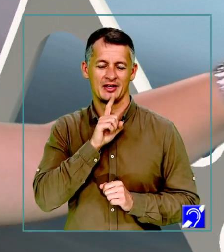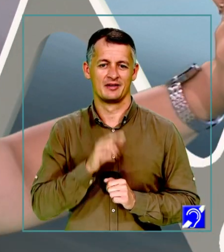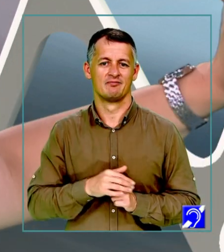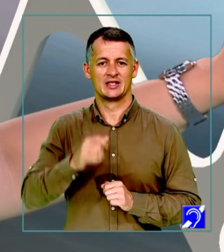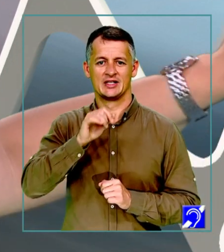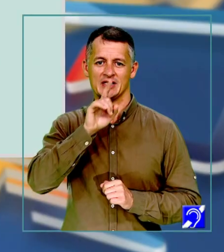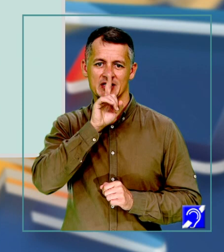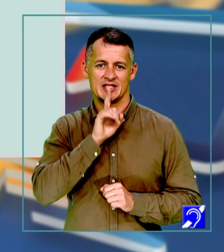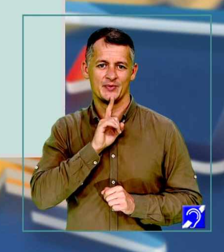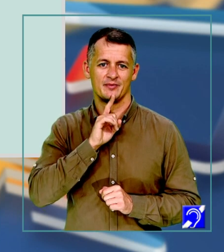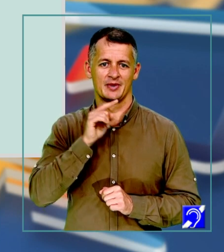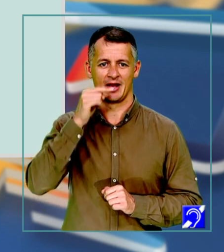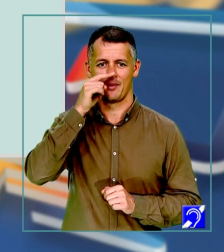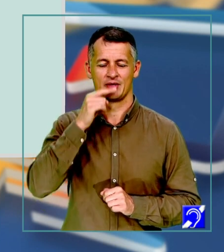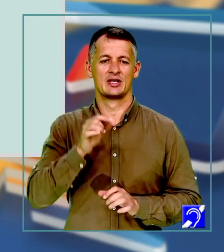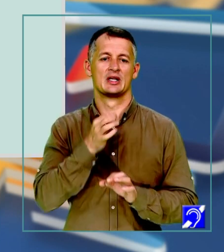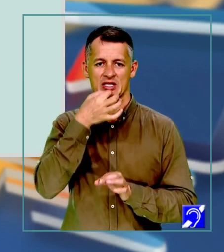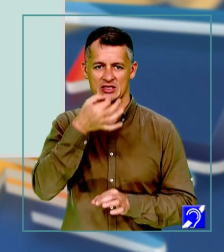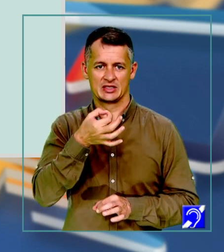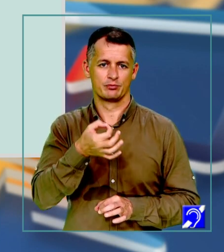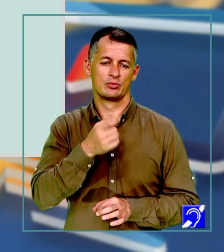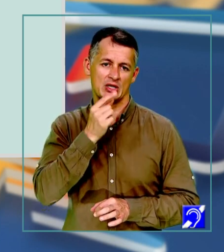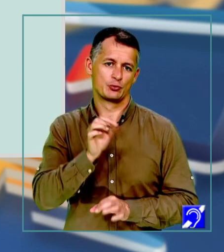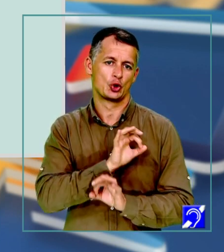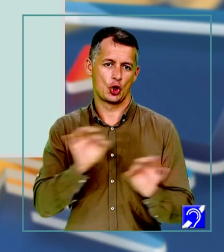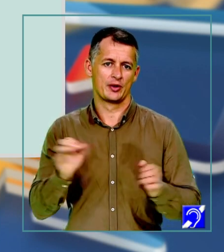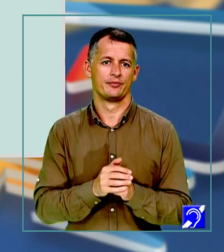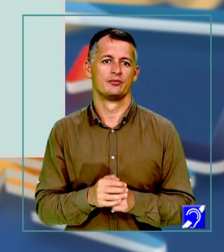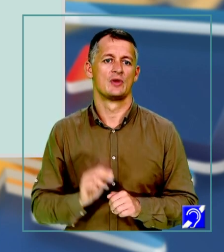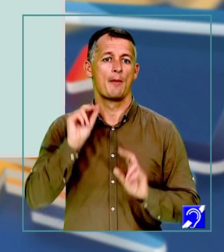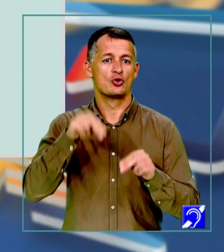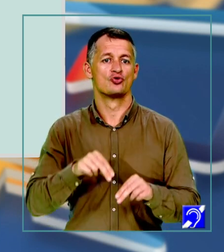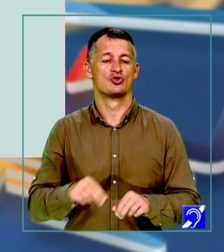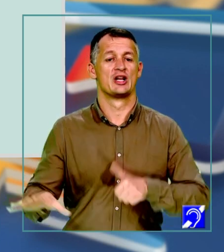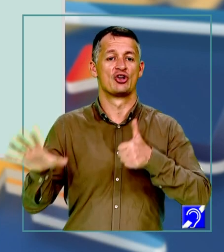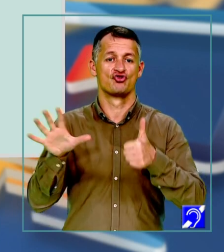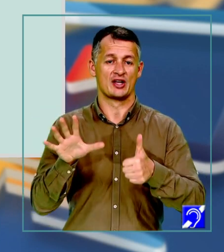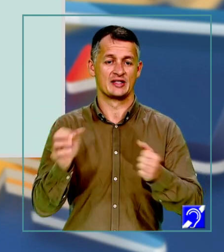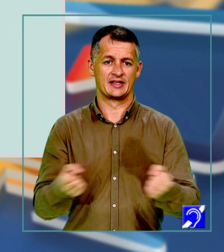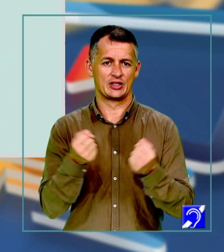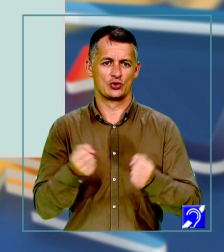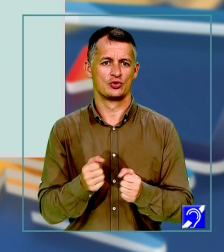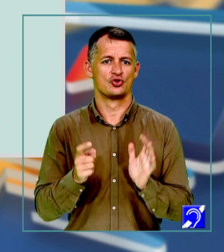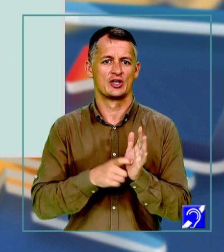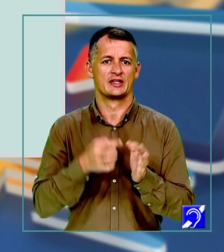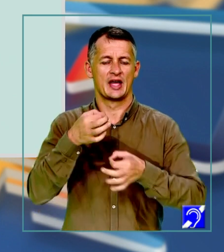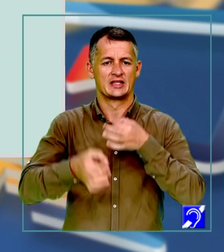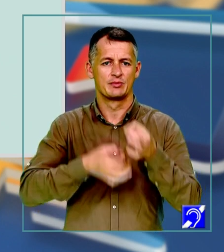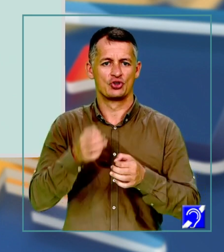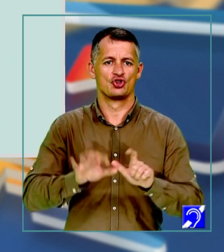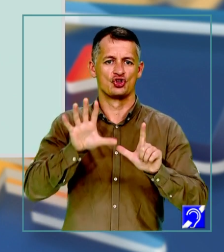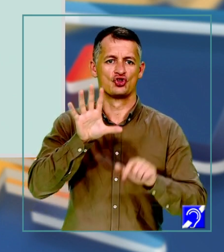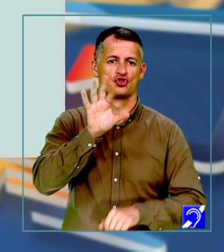Răspunsul este corect. Am ajuns la exercițiul 6, unde mi se cere să explic în 50-80 de